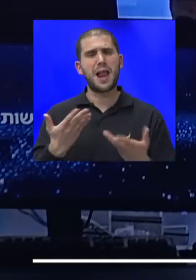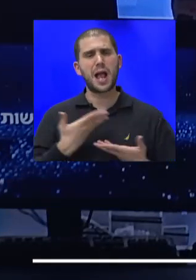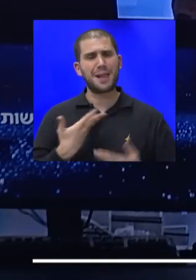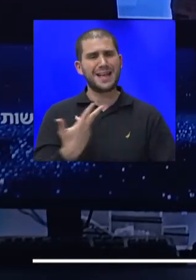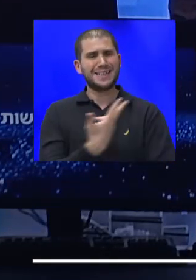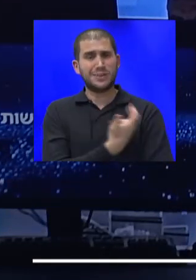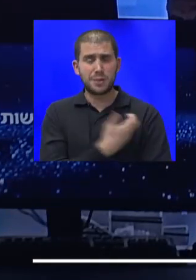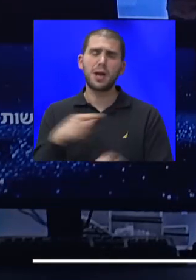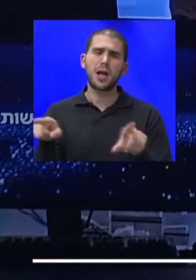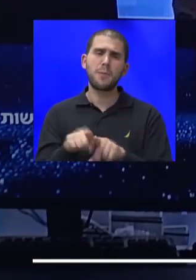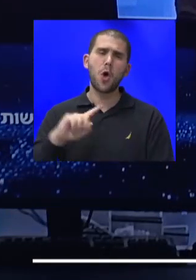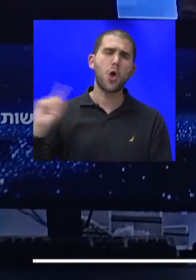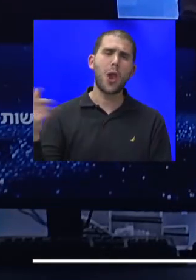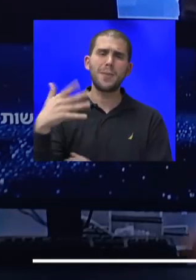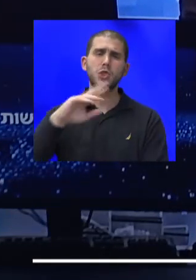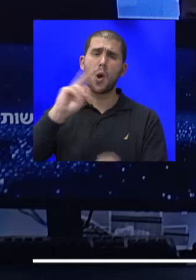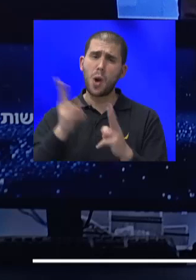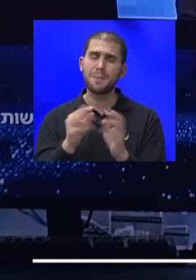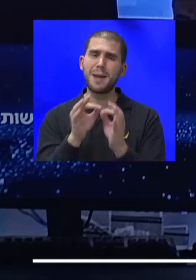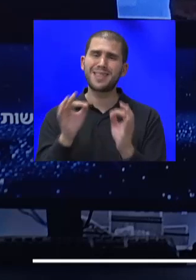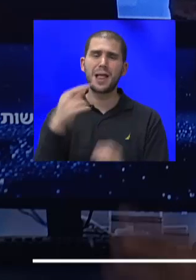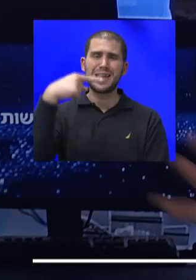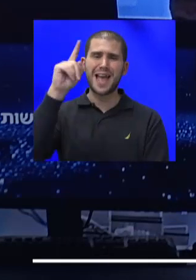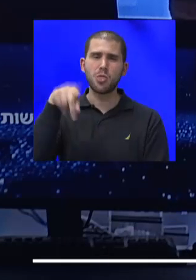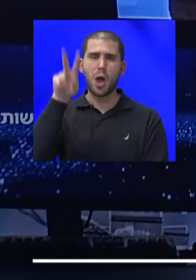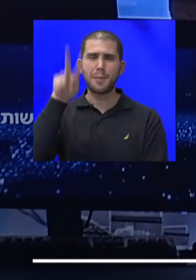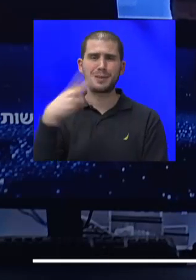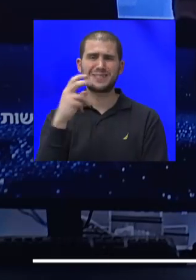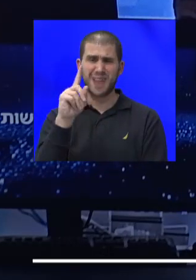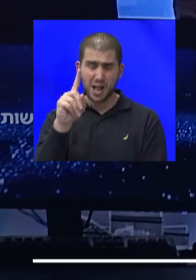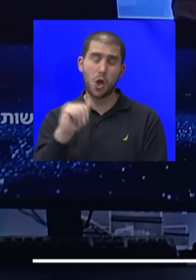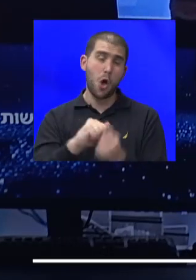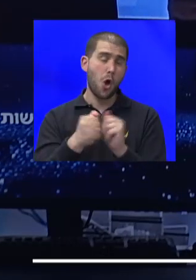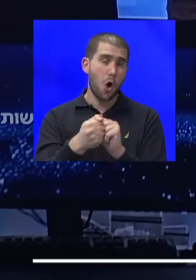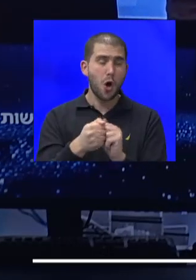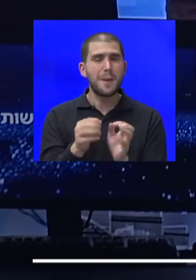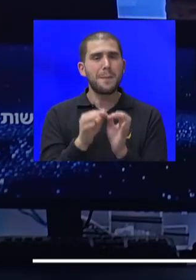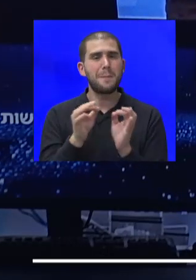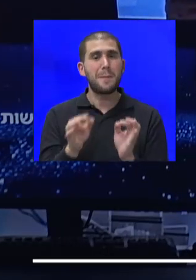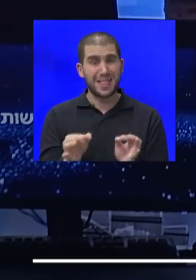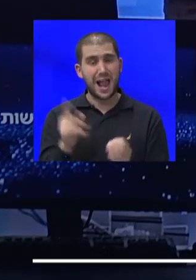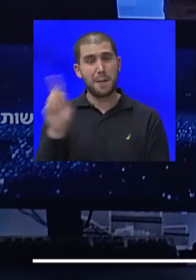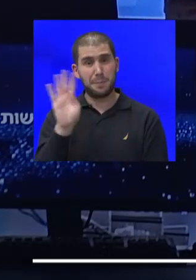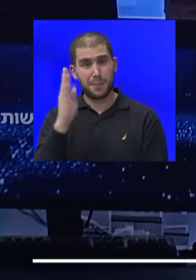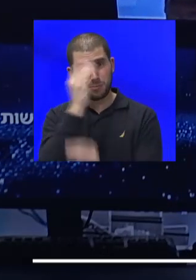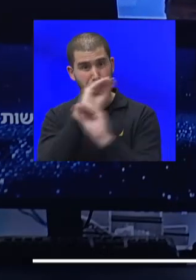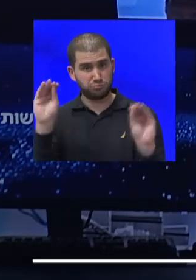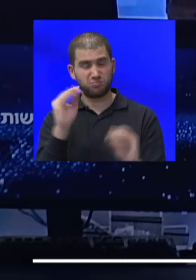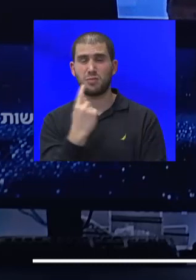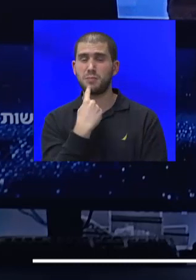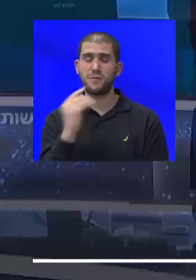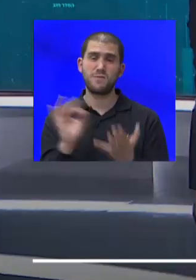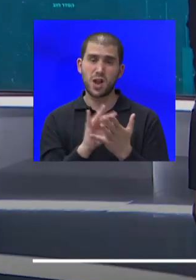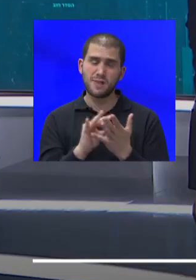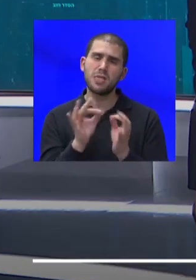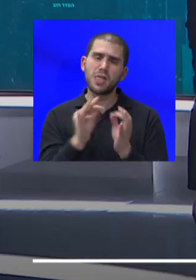המדינות, החל מינואר, או לפחות נגדיר את זה כך. תחילה נתניהו בהודעה שהוא הוציא, כתב שנתחיל לקבל את החיסונים